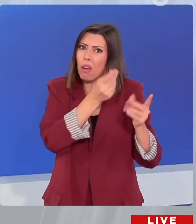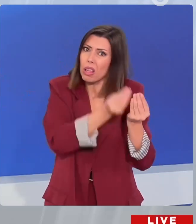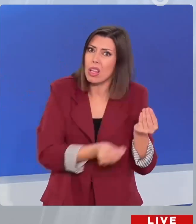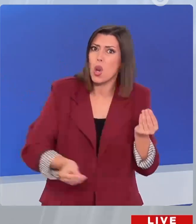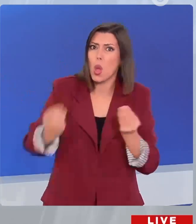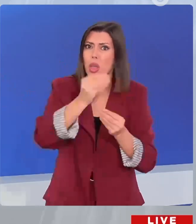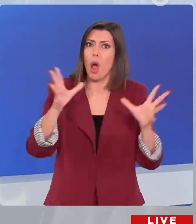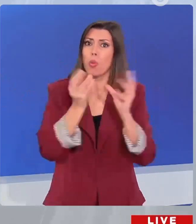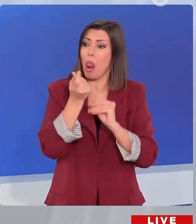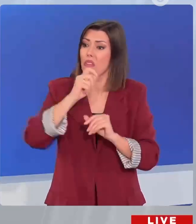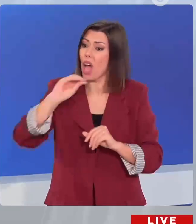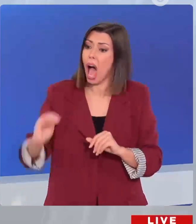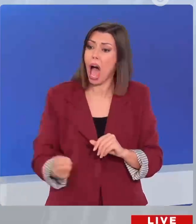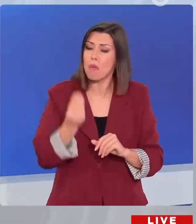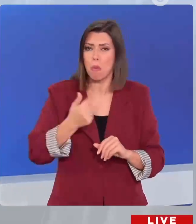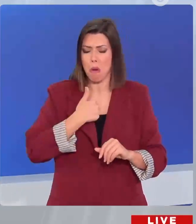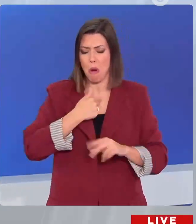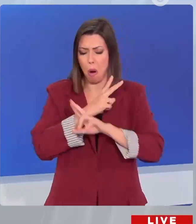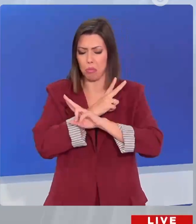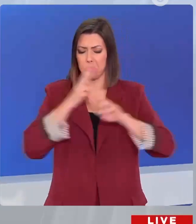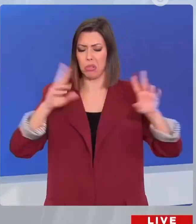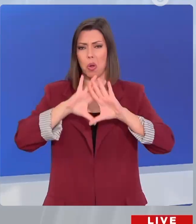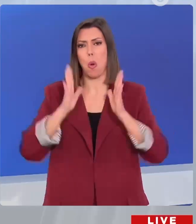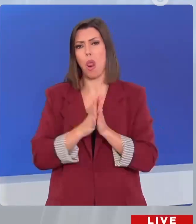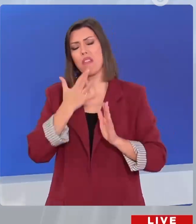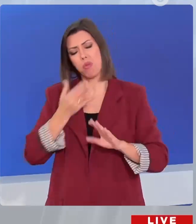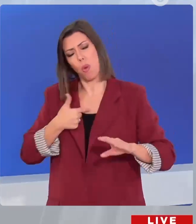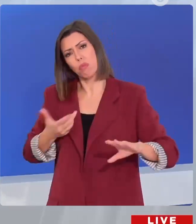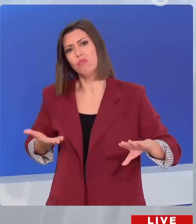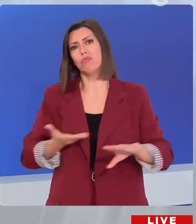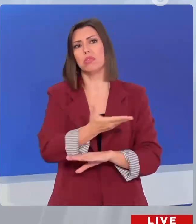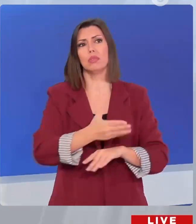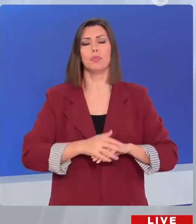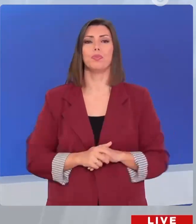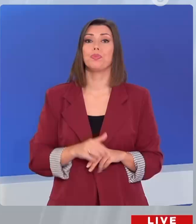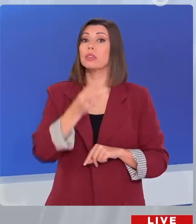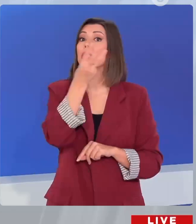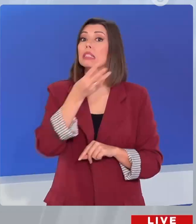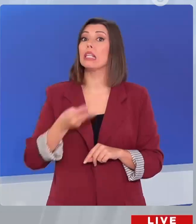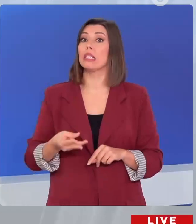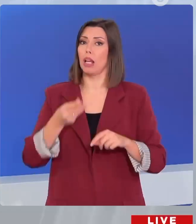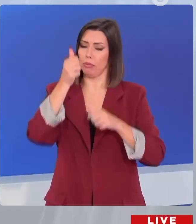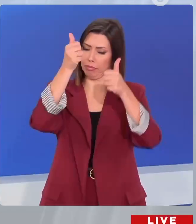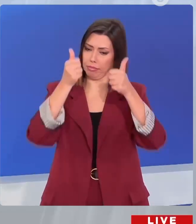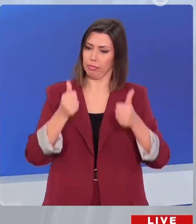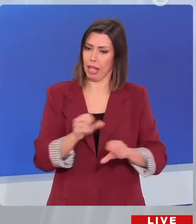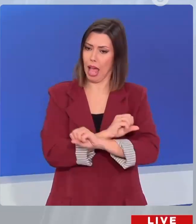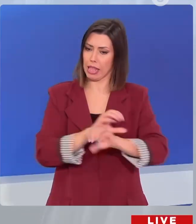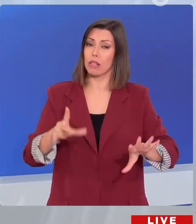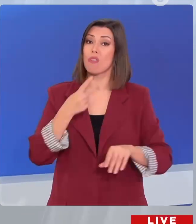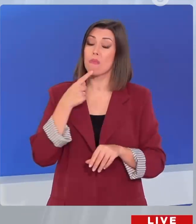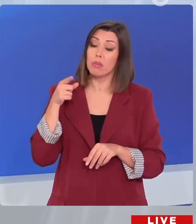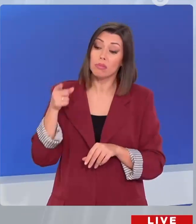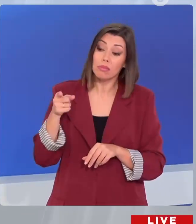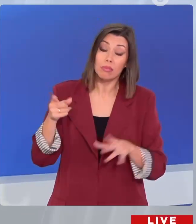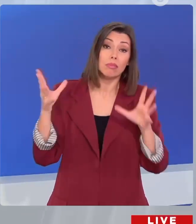Για τα αμήλυχτα και αναπάντητα ερωτήματα σχετικά με το πόθεν έσχες και τις offshore είναι σαφές ότι πρέπει να ελεχθεί από τις